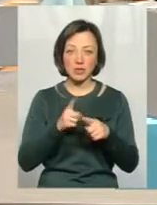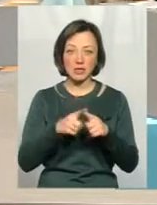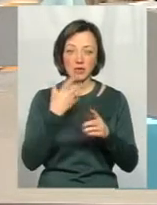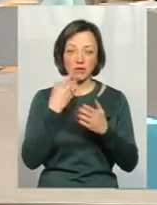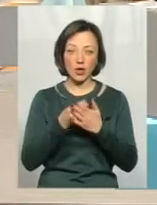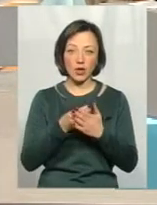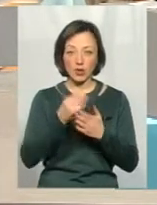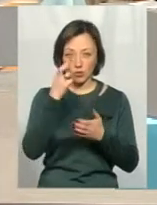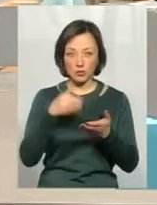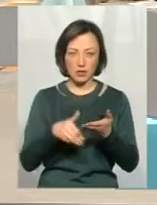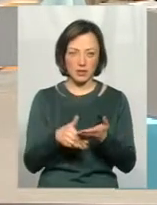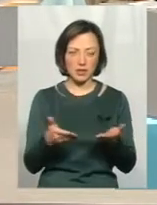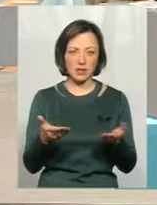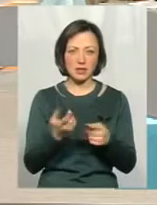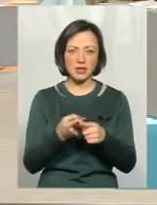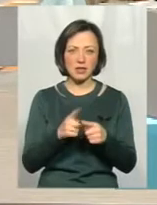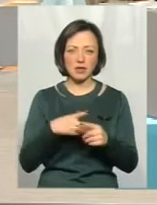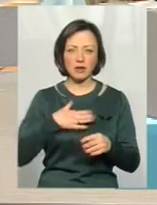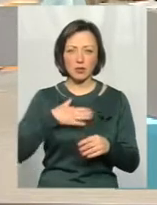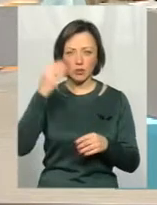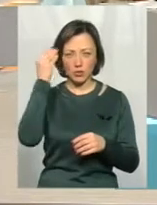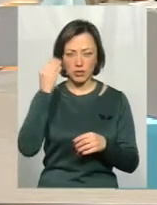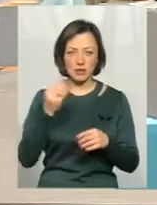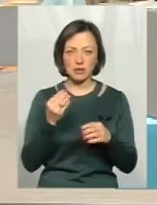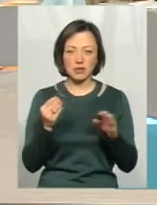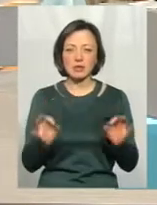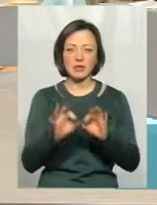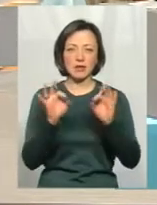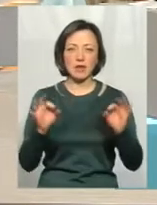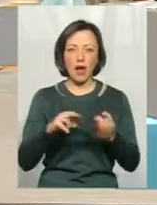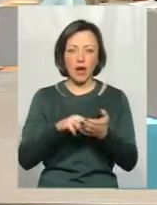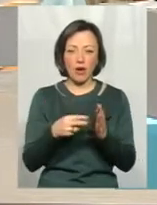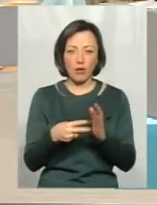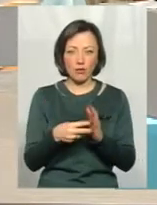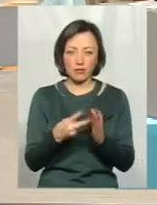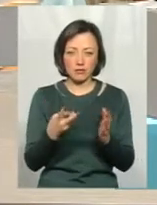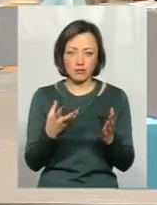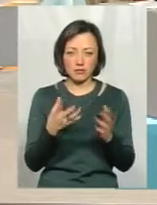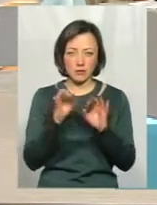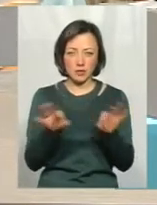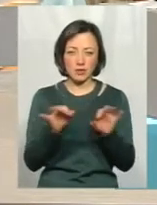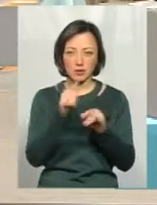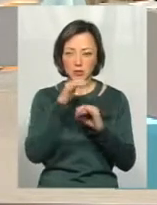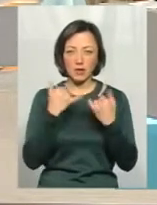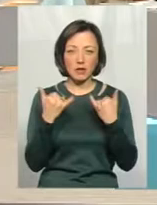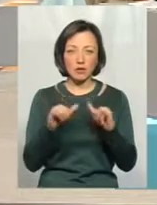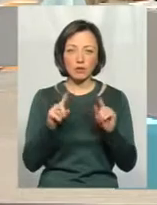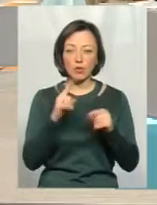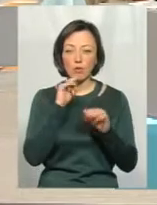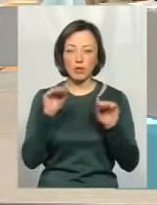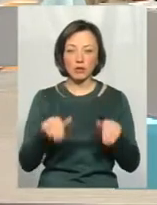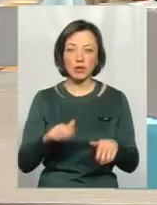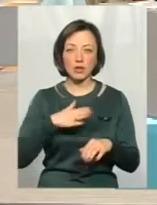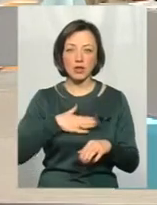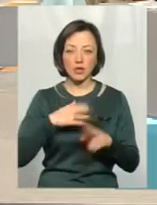субсидії. Ви розумієте, це, ну, як на мене, ну, це ніякі економічні ворота не лізе. Я просто дивуюся, чому мовчать наші